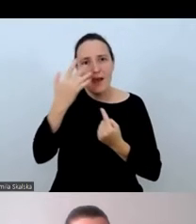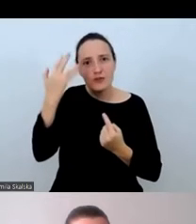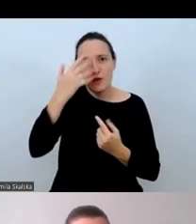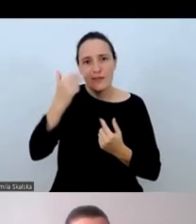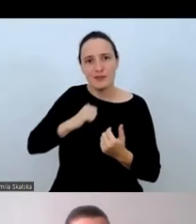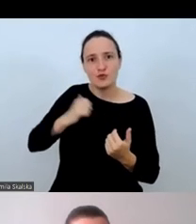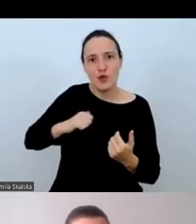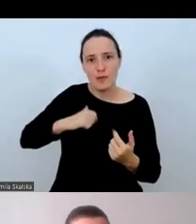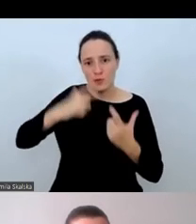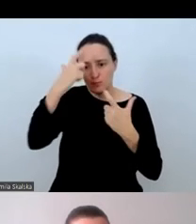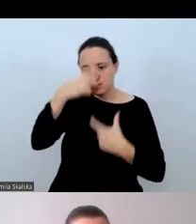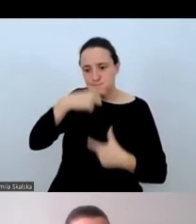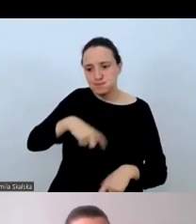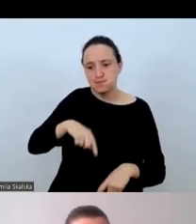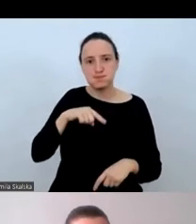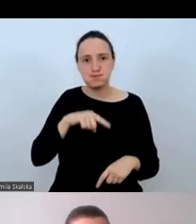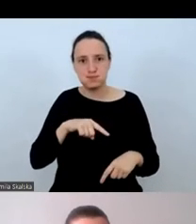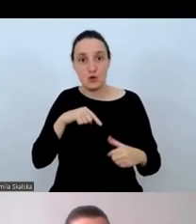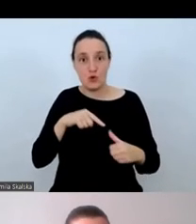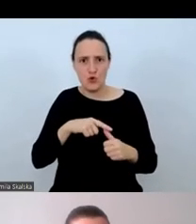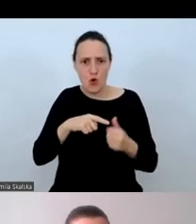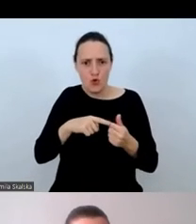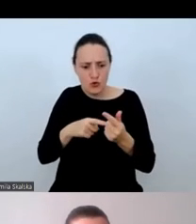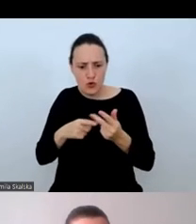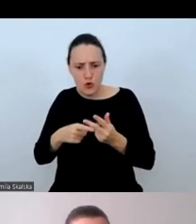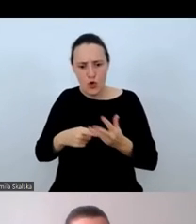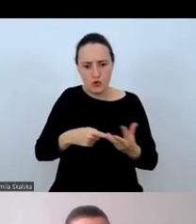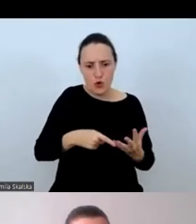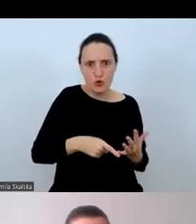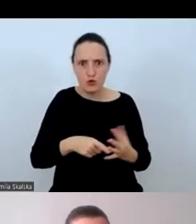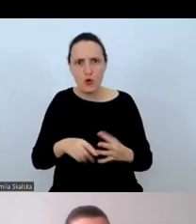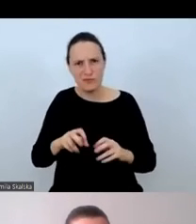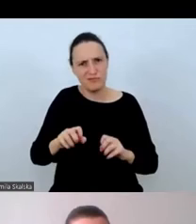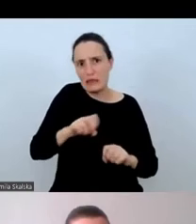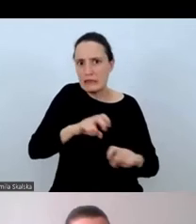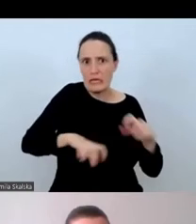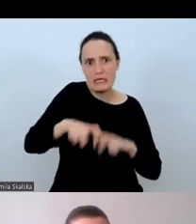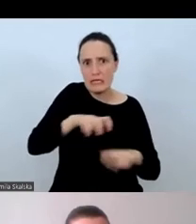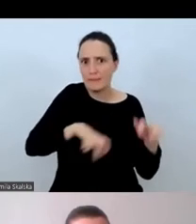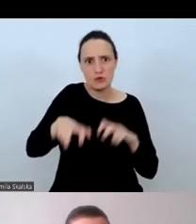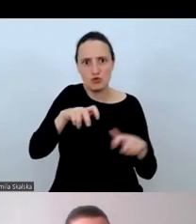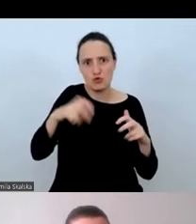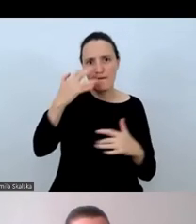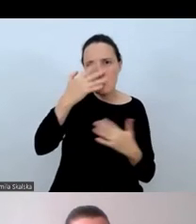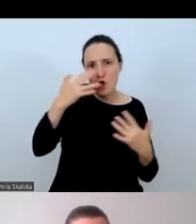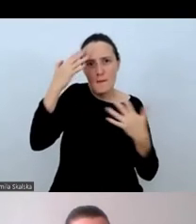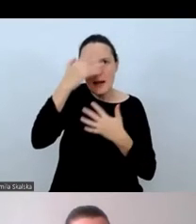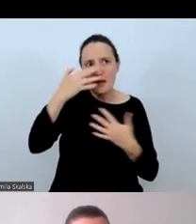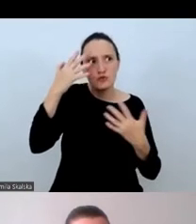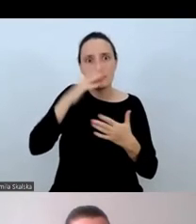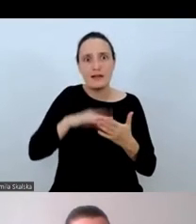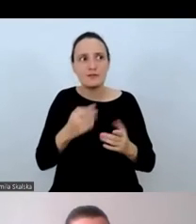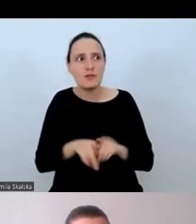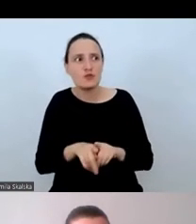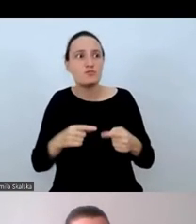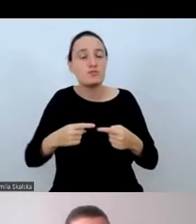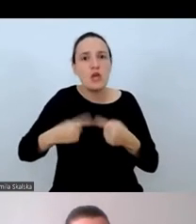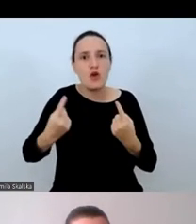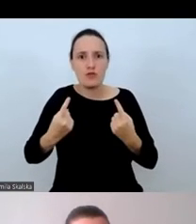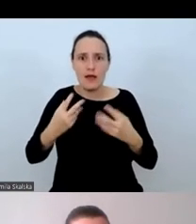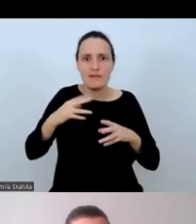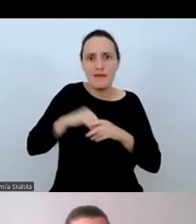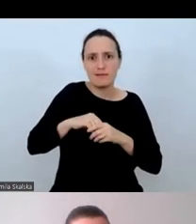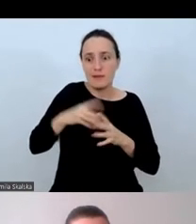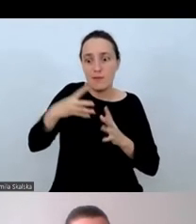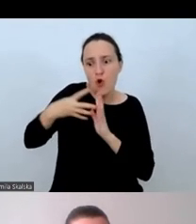to złożone, zorganizowany, dynamiczny zbiór wyobrażeń, wyuczonych przekonań i ocen